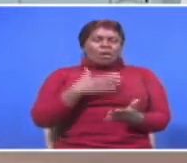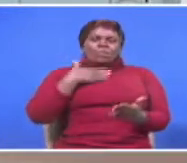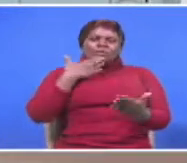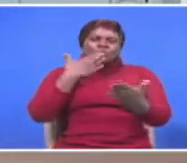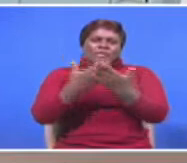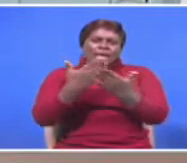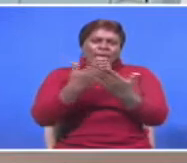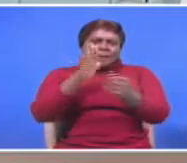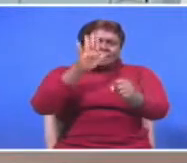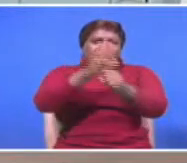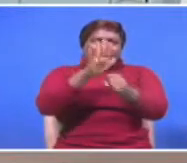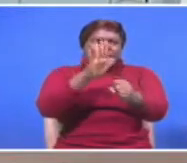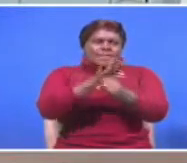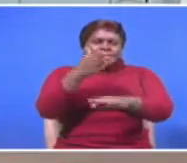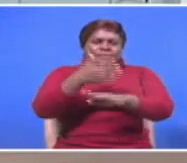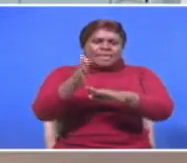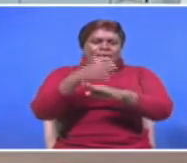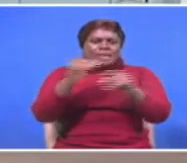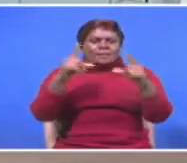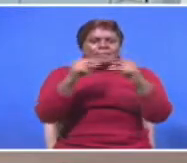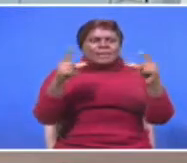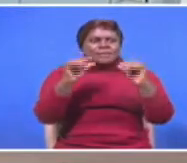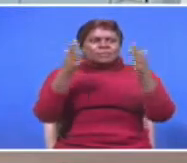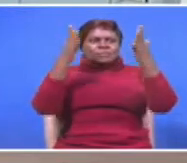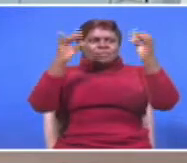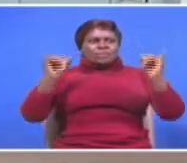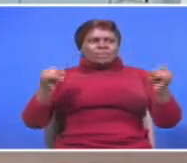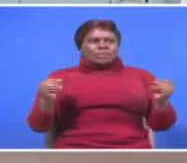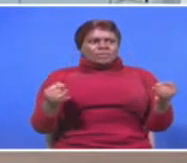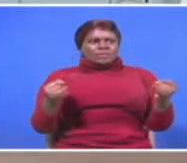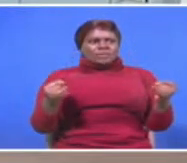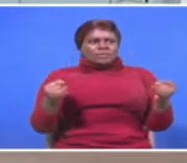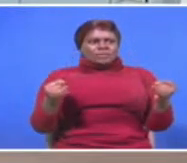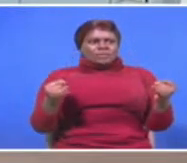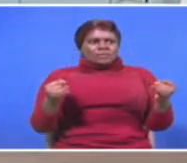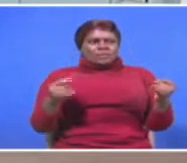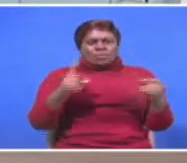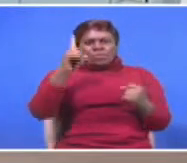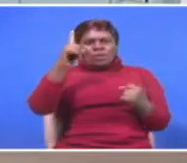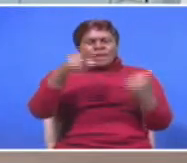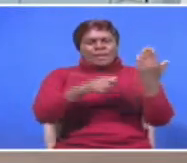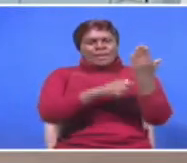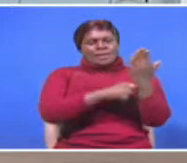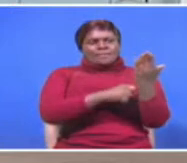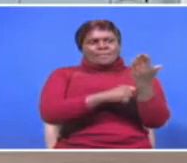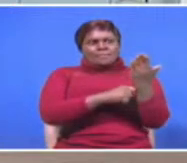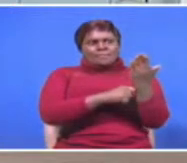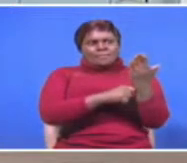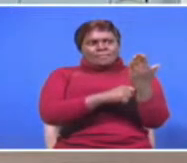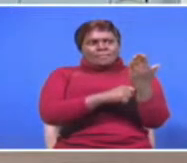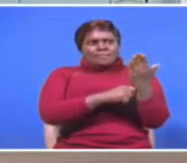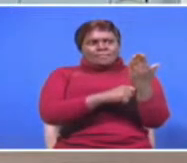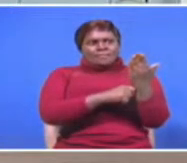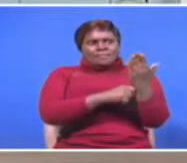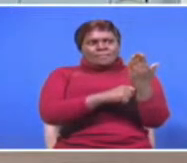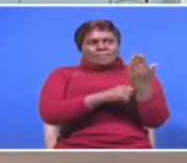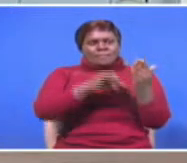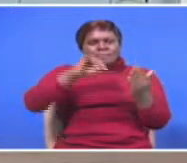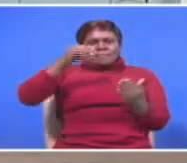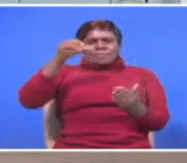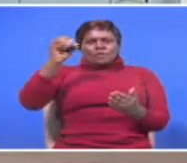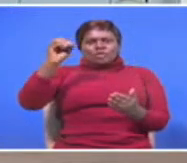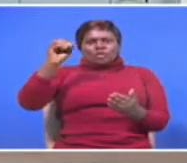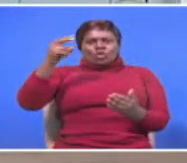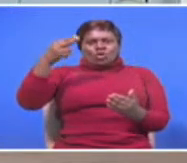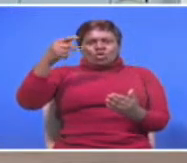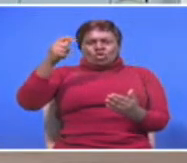ni washukuru wengi ambao mimetuma jumbeze ni mkipongeza tarifa zetu za dira ya wiki. Pekini ni mtaje mboja wa wili hivi. Jotham Inzofu,